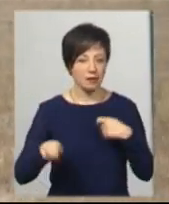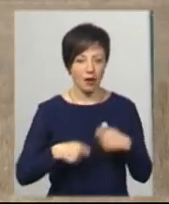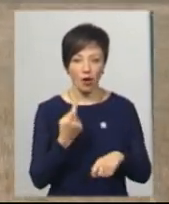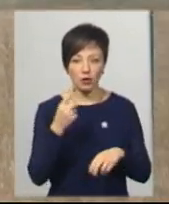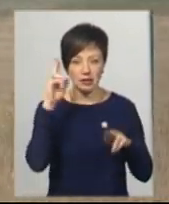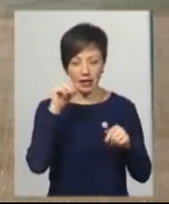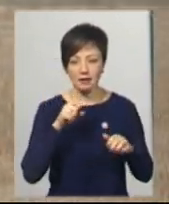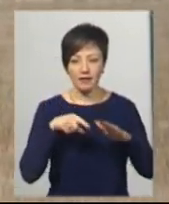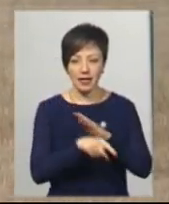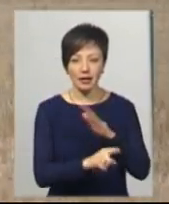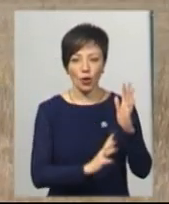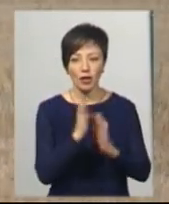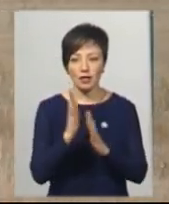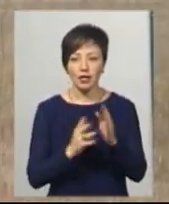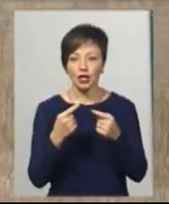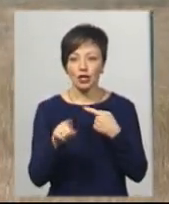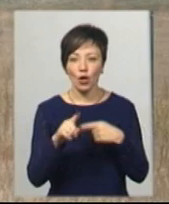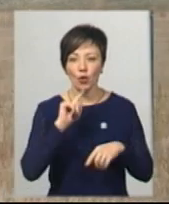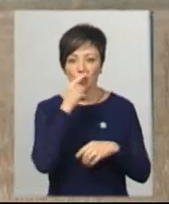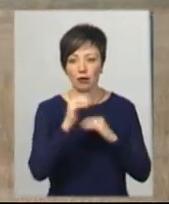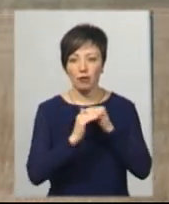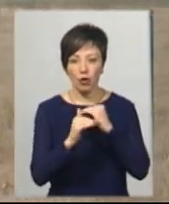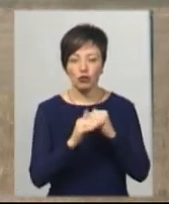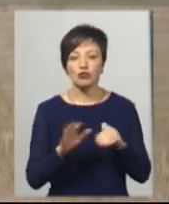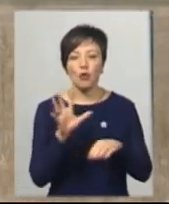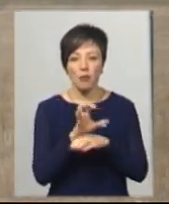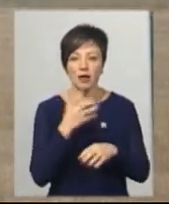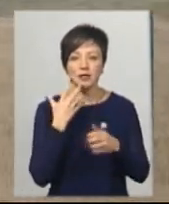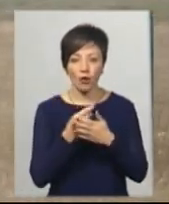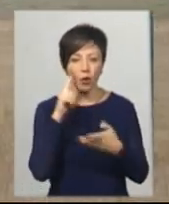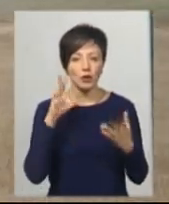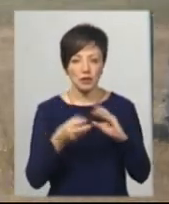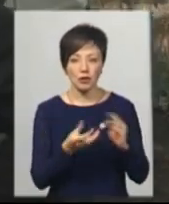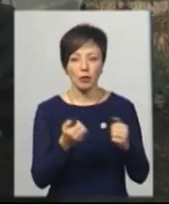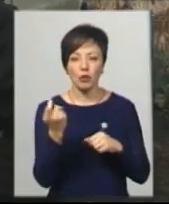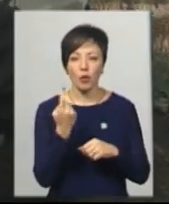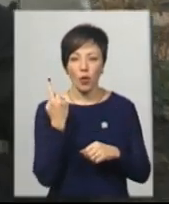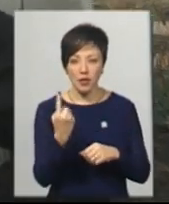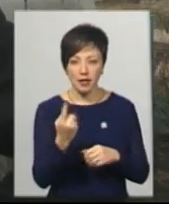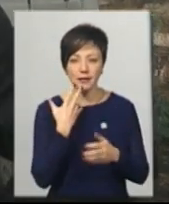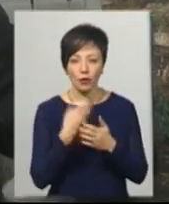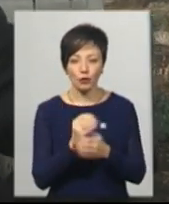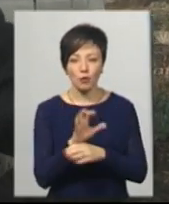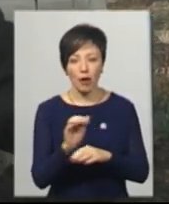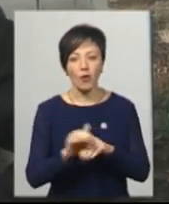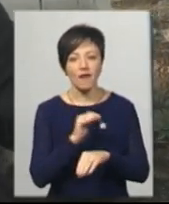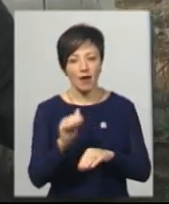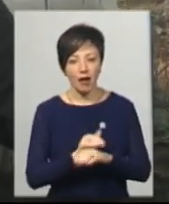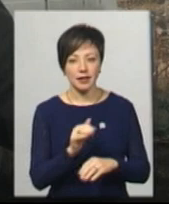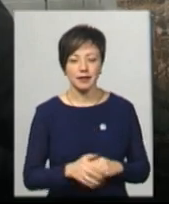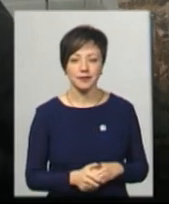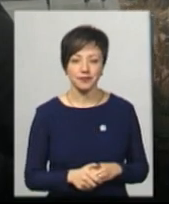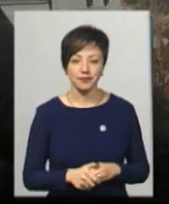Один зайць втік до лісосмуги, інший в кукурудзяне поле. Та собаки свої оцінки отримали. Господар однієї з них свою собаку хвалить. Ну,